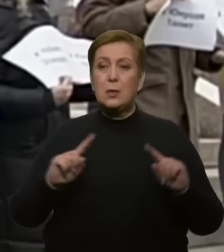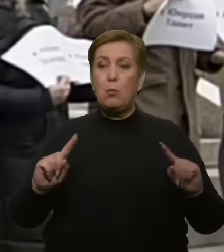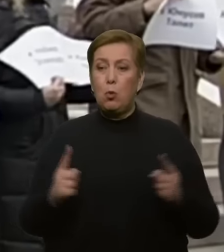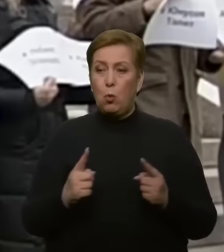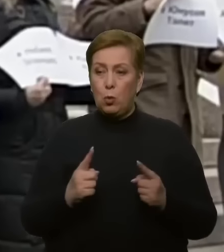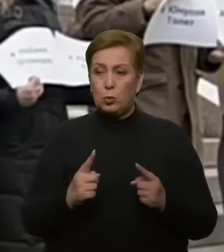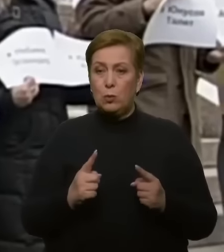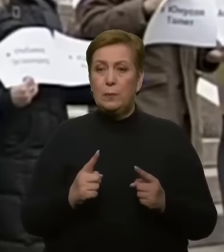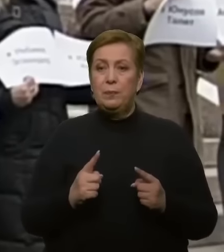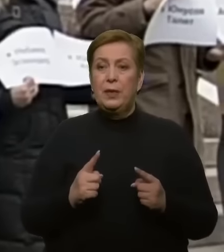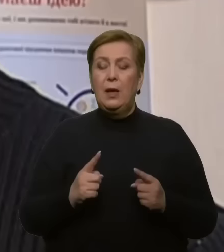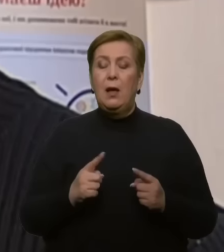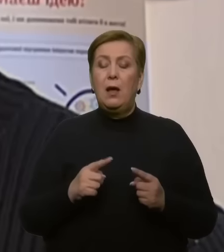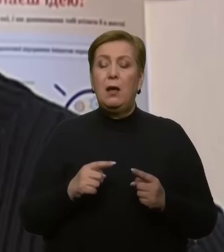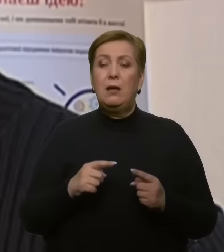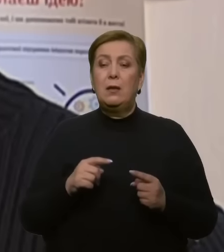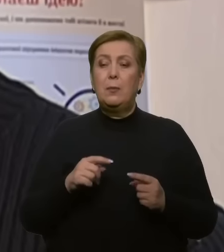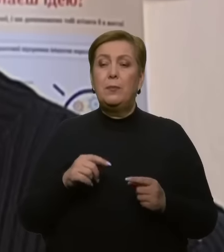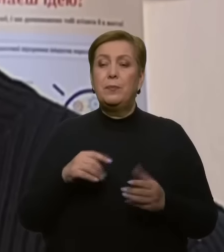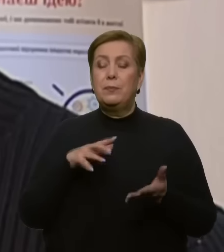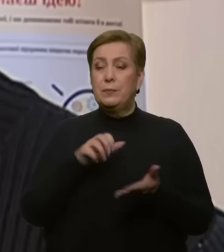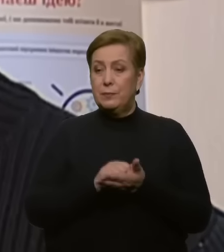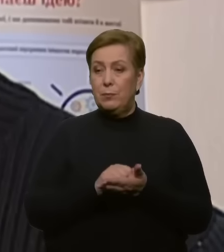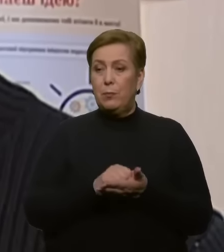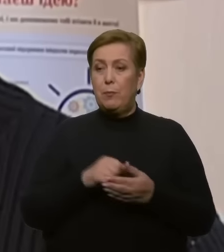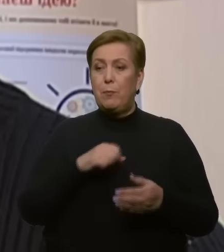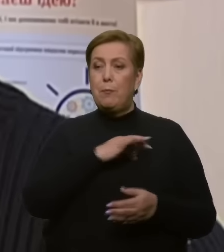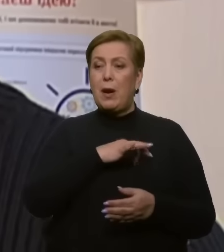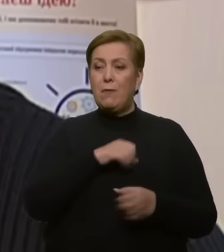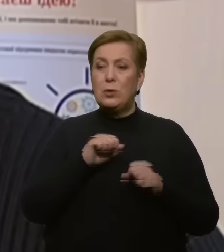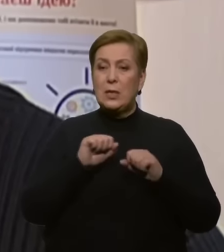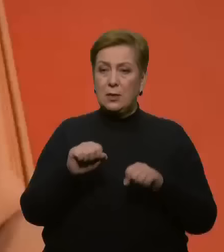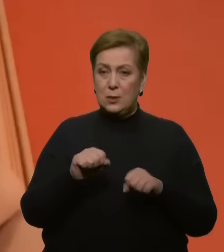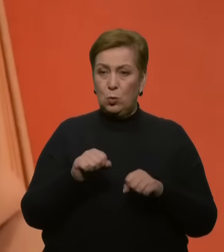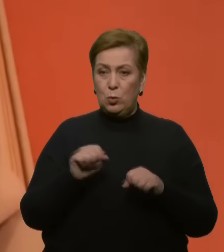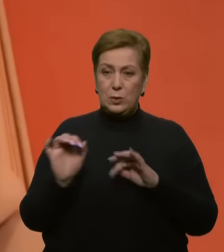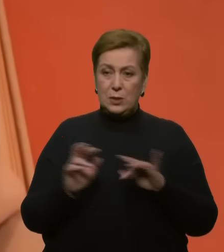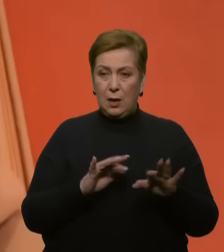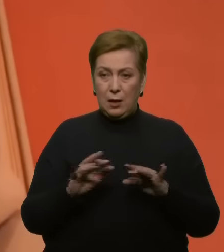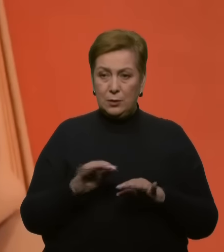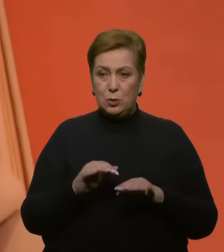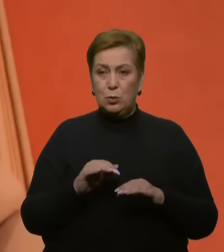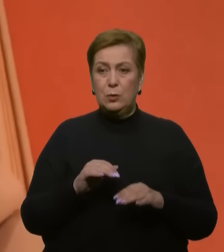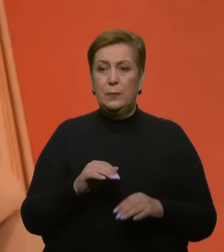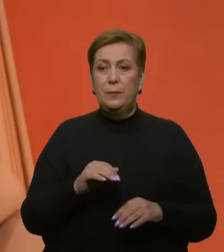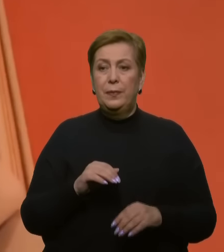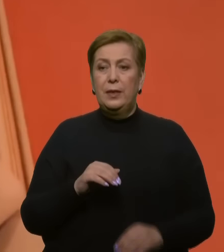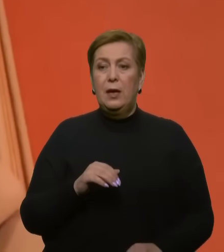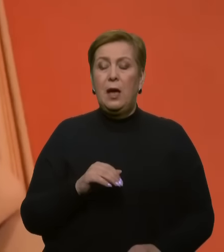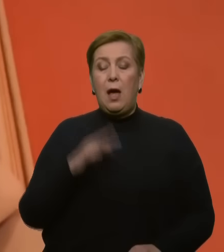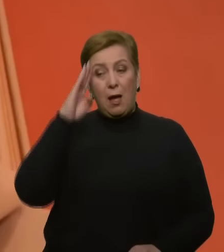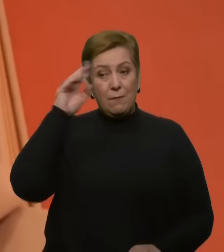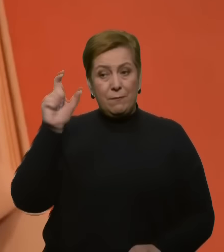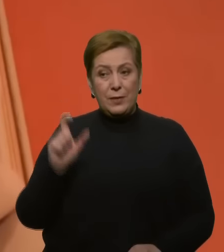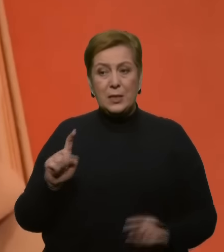діяльності та допомоги родинам політв'язнів, він безкоштовно давав уроки у сфері АйТі, каже правозахисник Ігор Котеляниць. Він створив